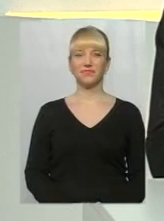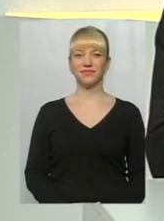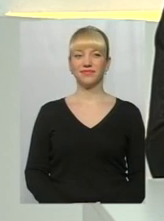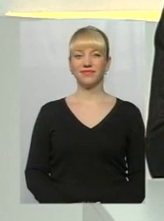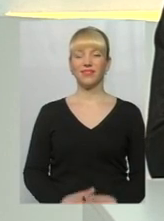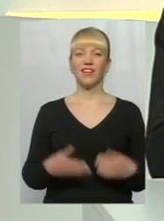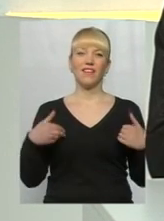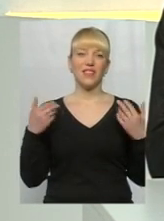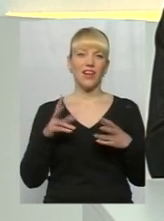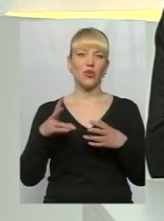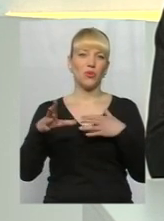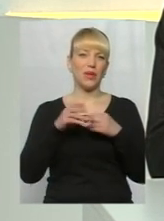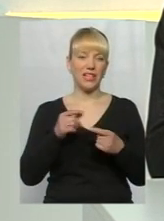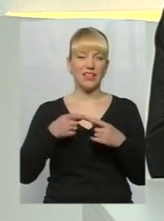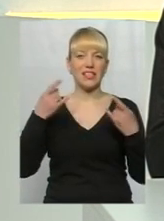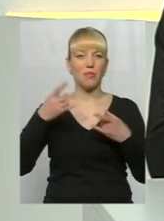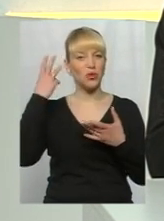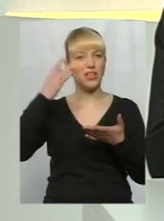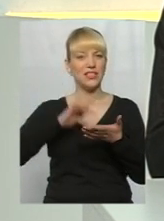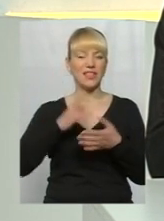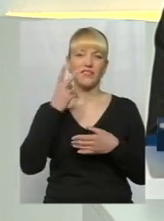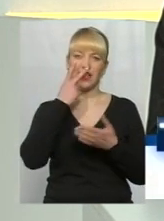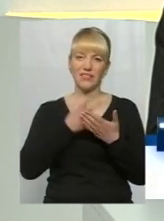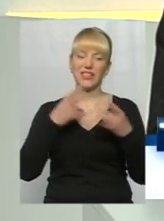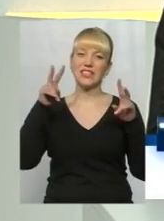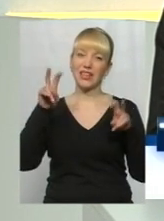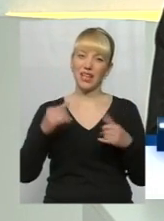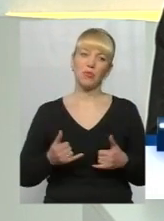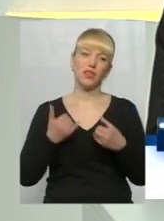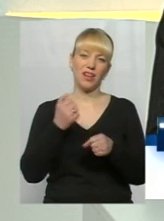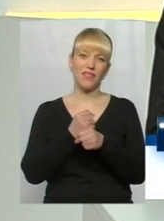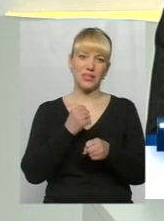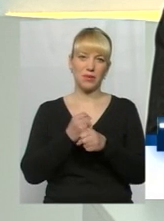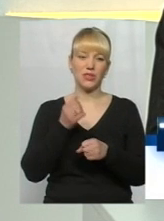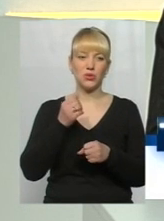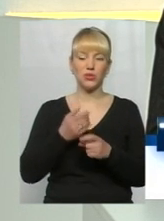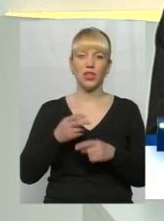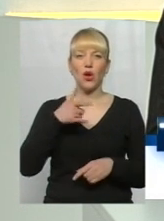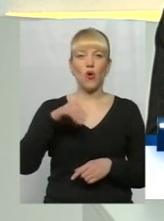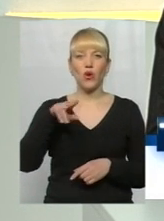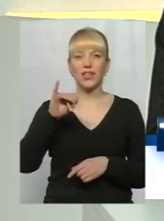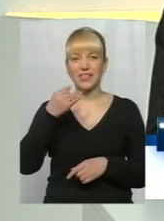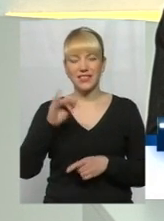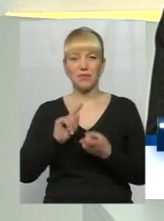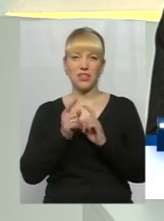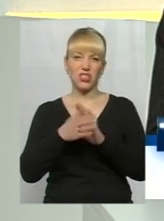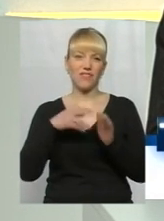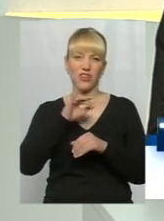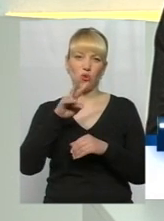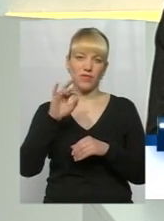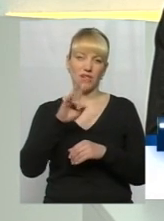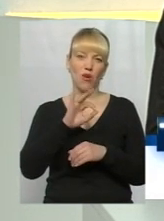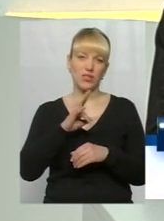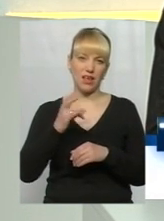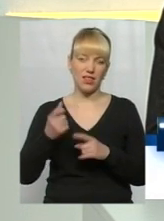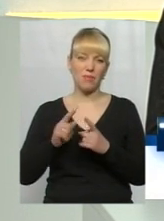Вітаю всіх, хто приєднався до телеканалу Поділля Центр. В ефірі тема. Для вас в прямому ефірі працює Володимир Гординський та Оксана Фіновська буде